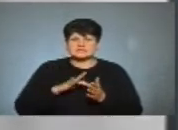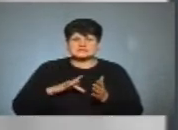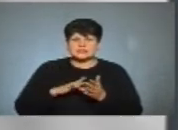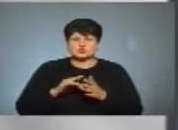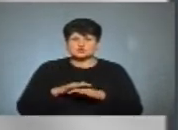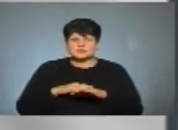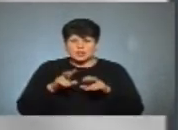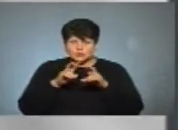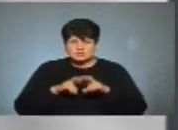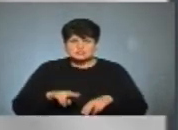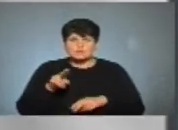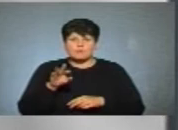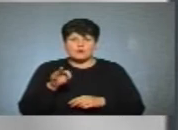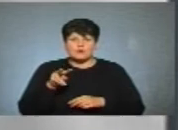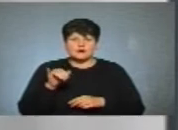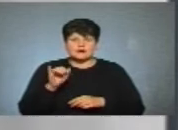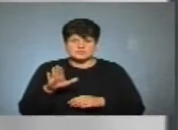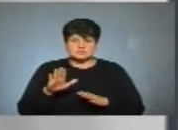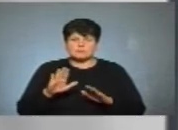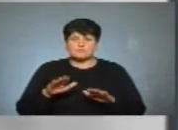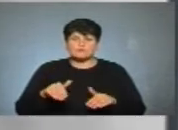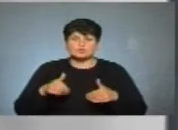досліджень «Поліс». Пропоную розпочати.